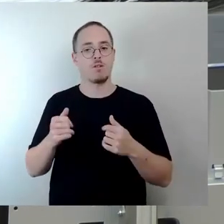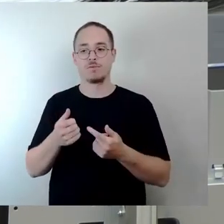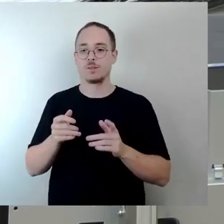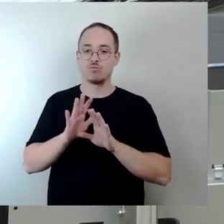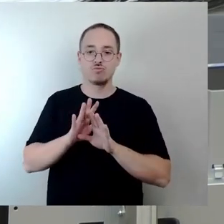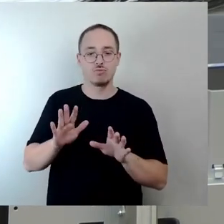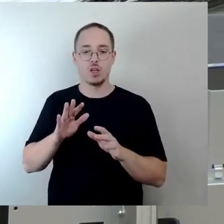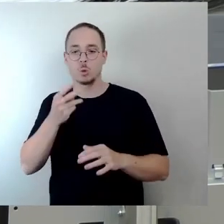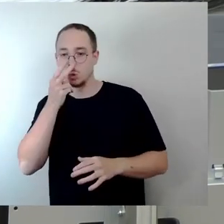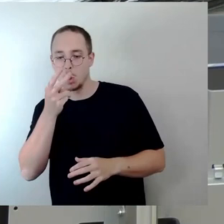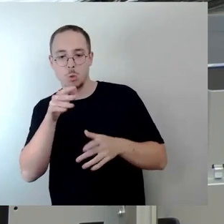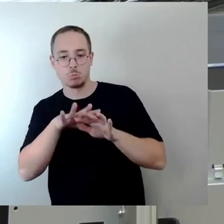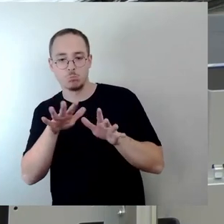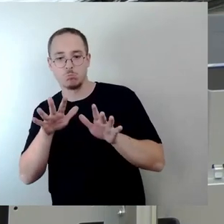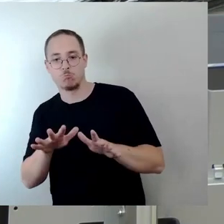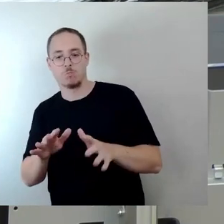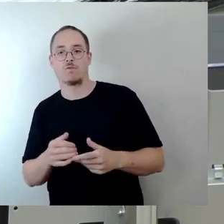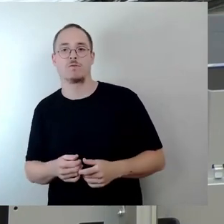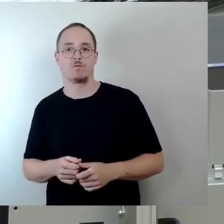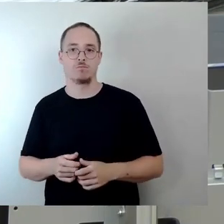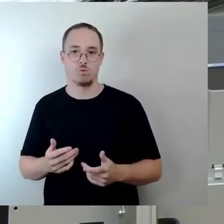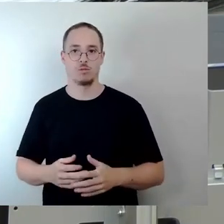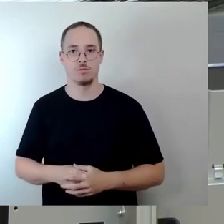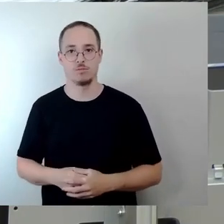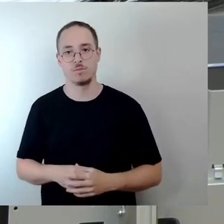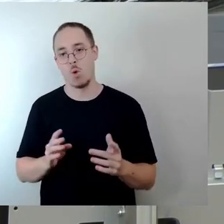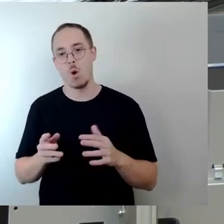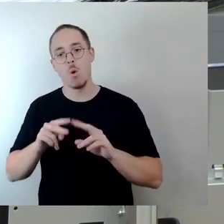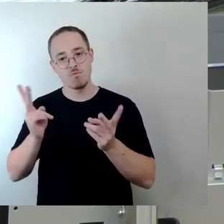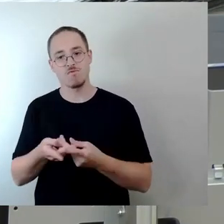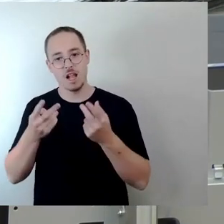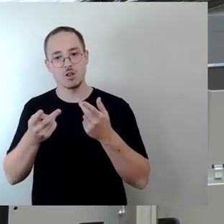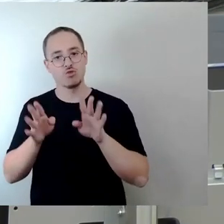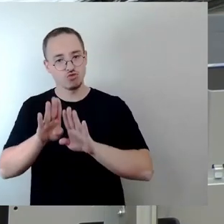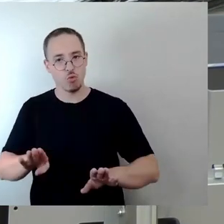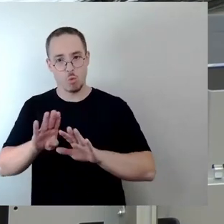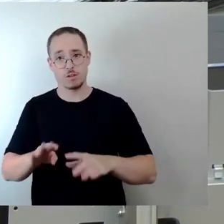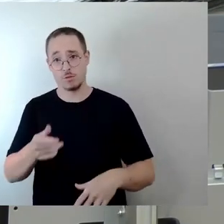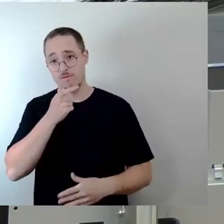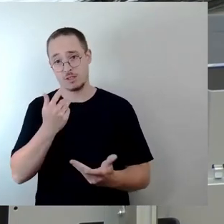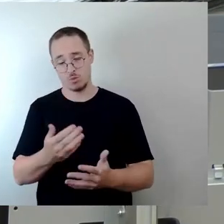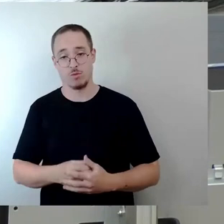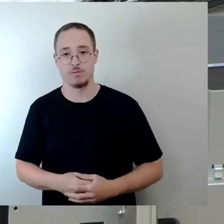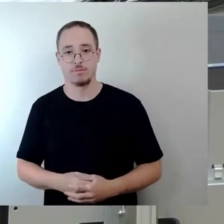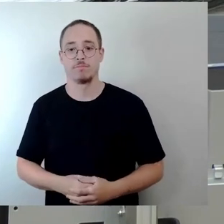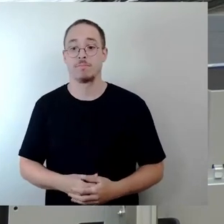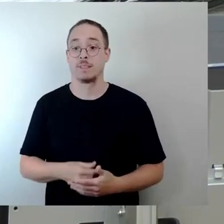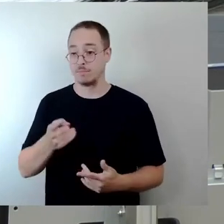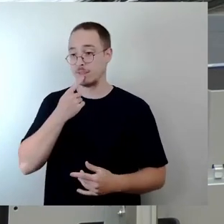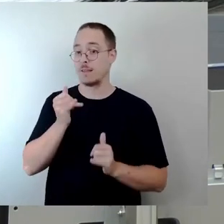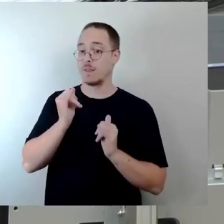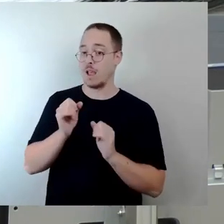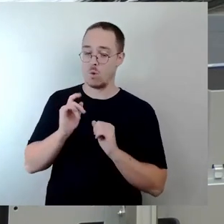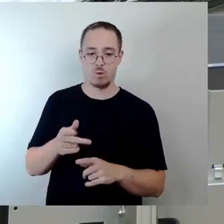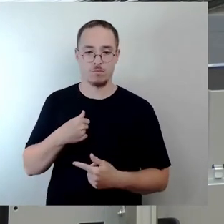durch eine ökologische Bauweise. Damit ist dieser Weg gangbar und wir gehen ihn mit, weil wir im Prinzip die